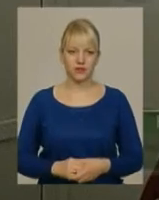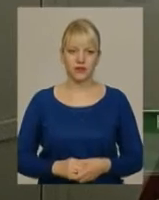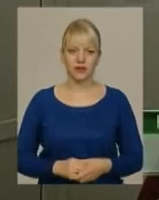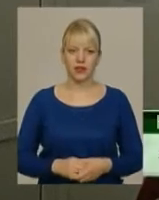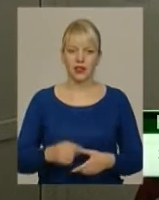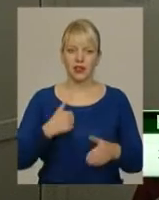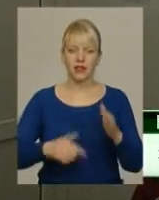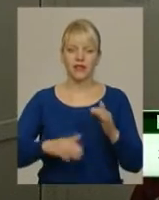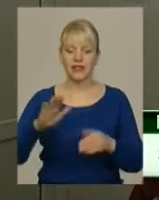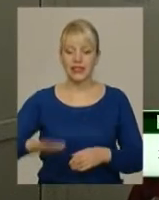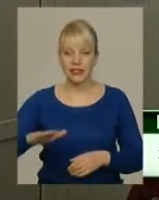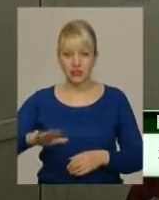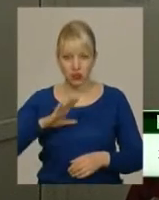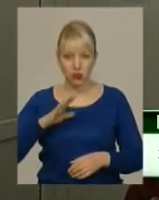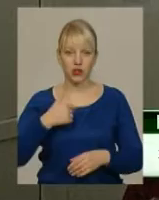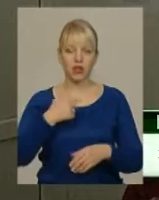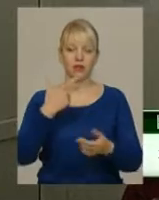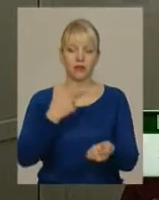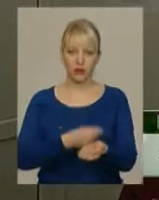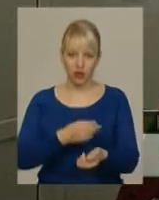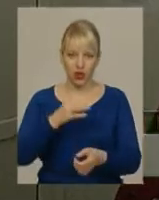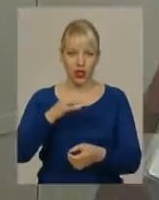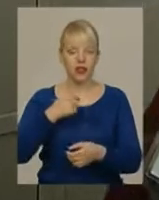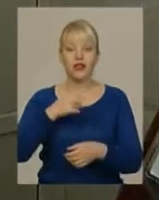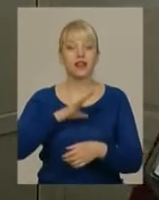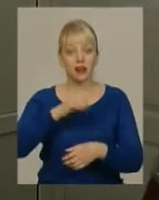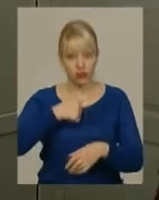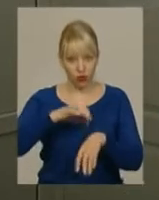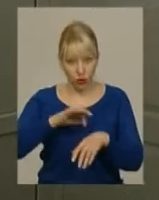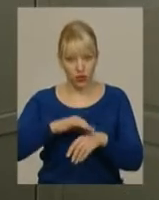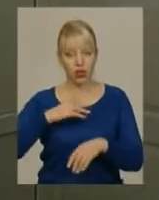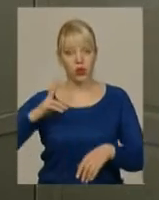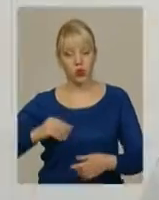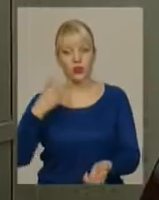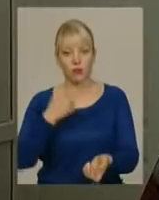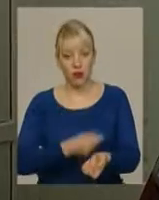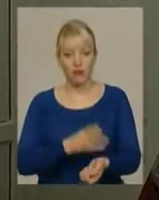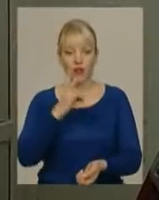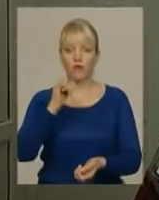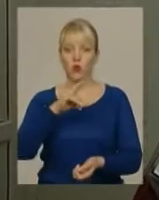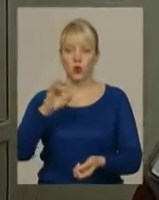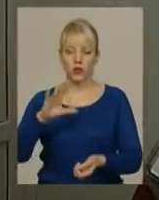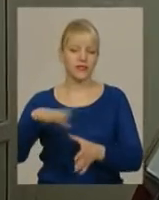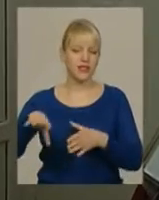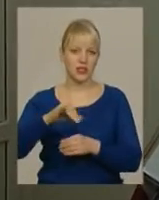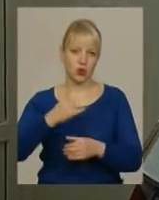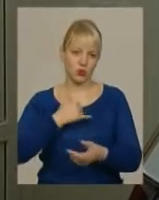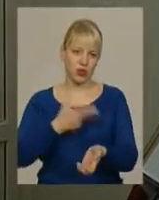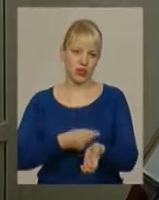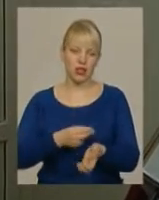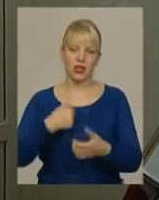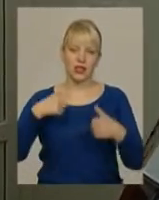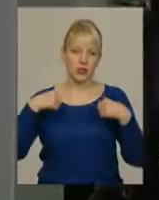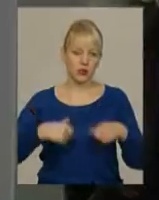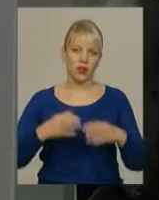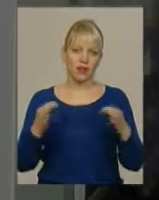дитинстві я хворіла, дочка привита була з дитинства. Внуки всі в мене щеплені. Так що ми спокійні, ніяка інфекція їх